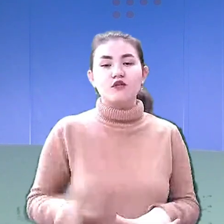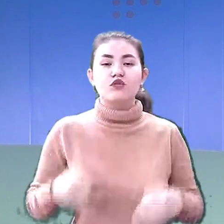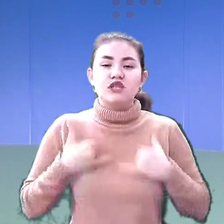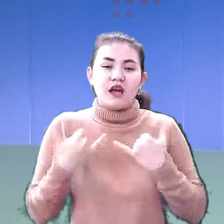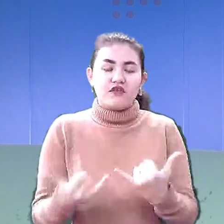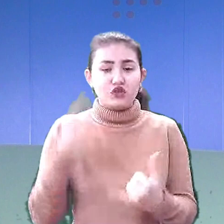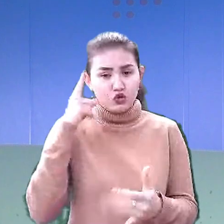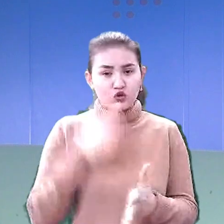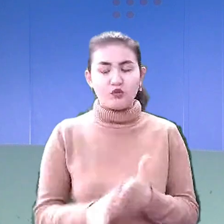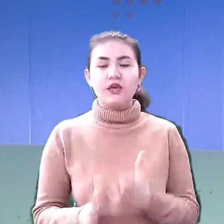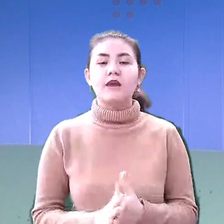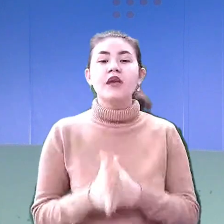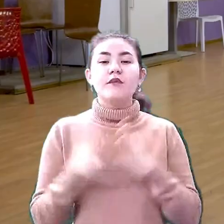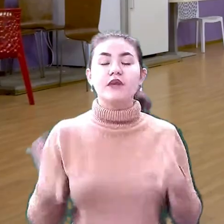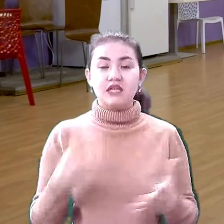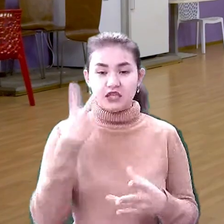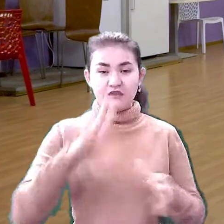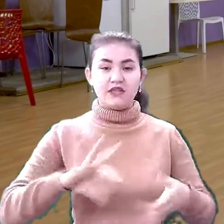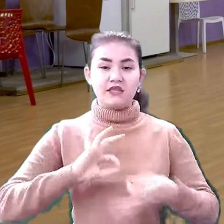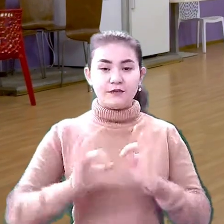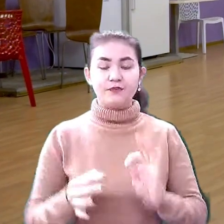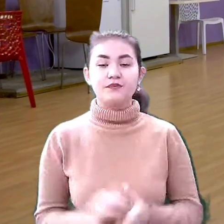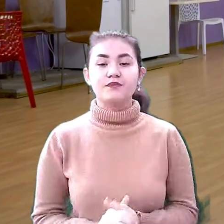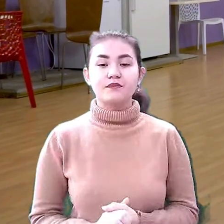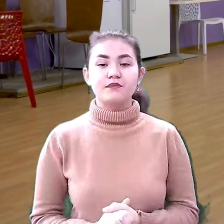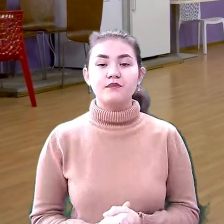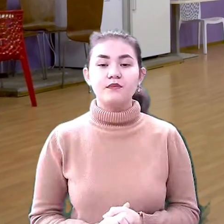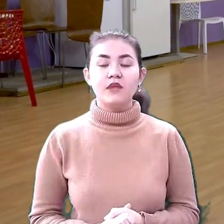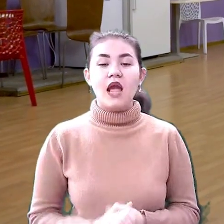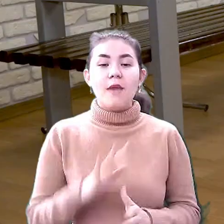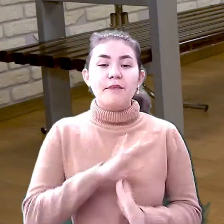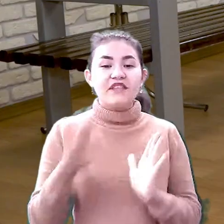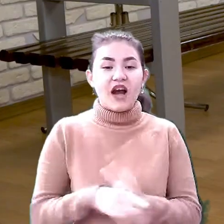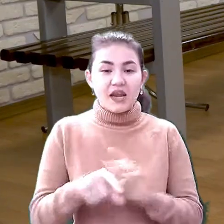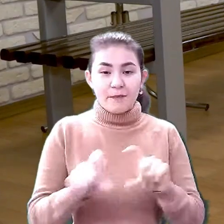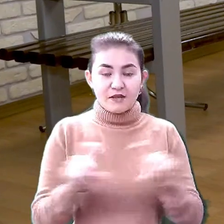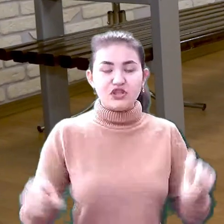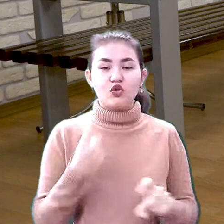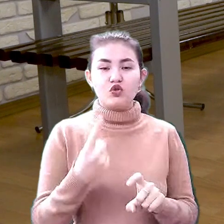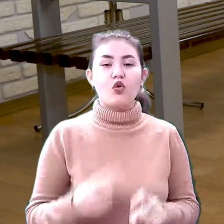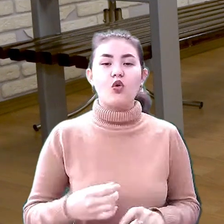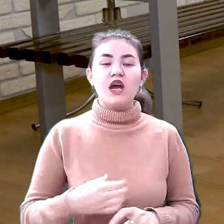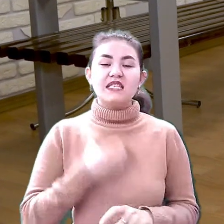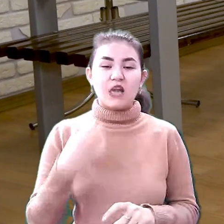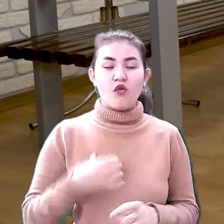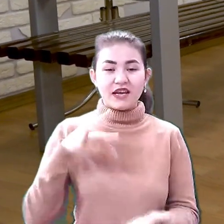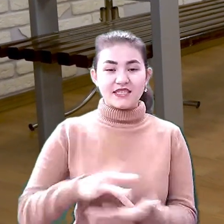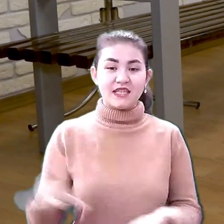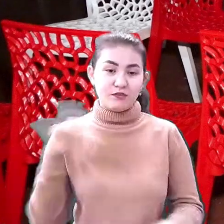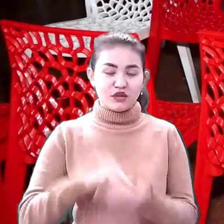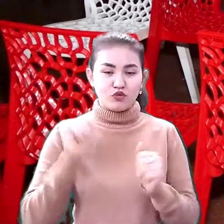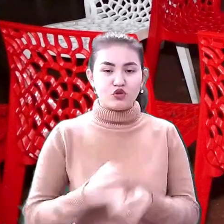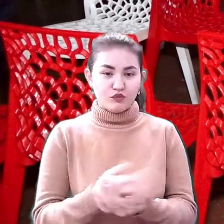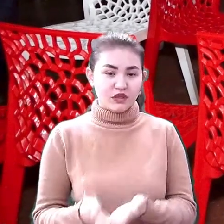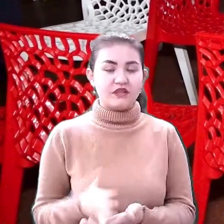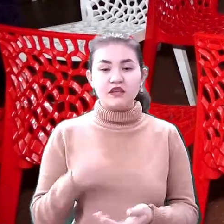розумінням. Більше у сюжеті. Підвальне приміщення одного з торговельних центрів міста може розмістити до 150